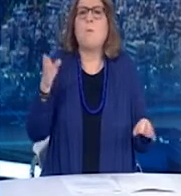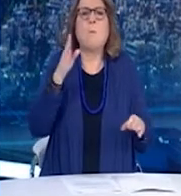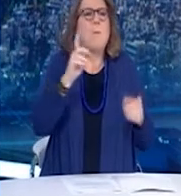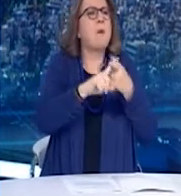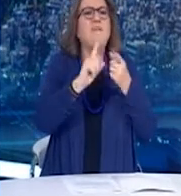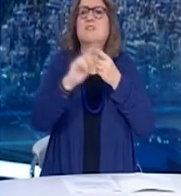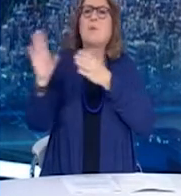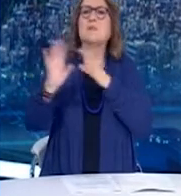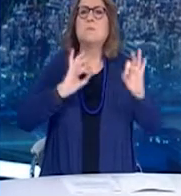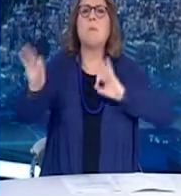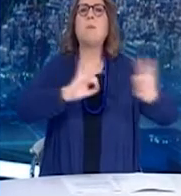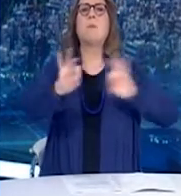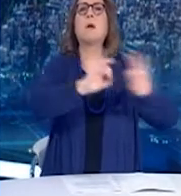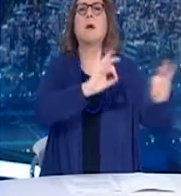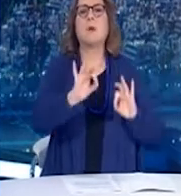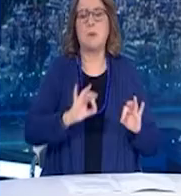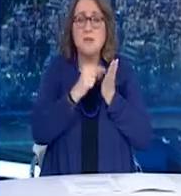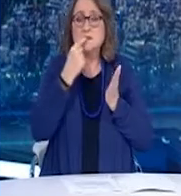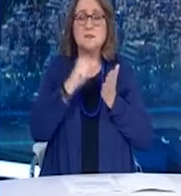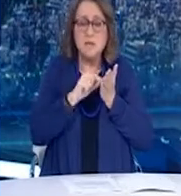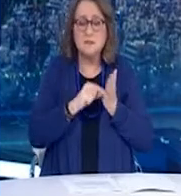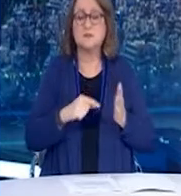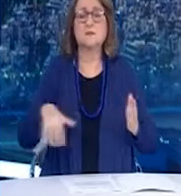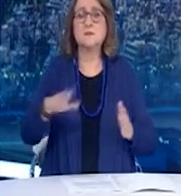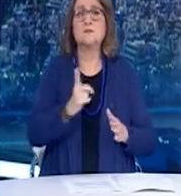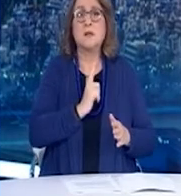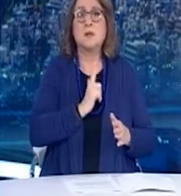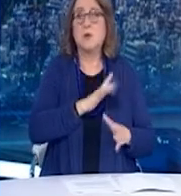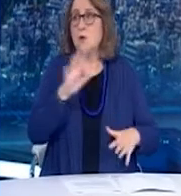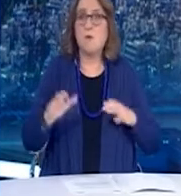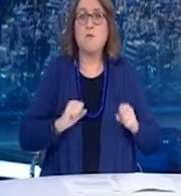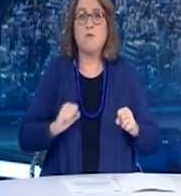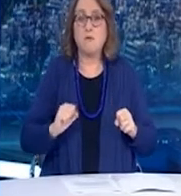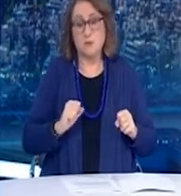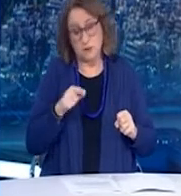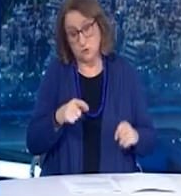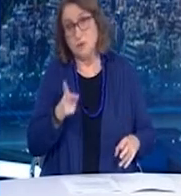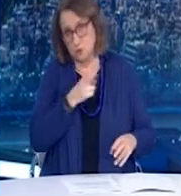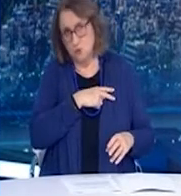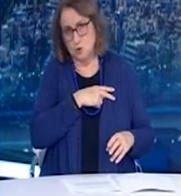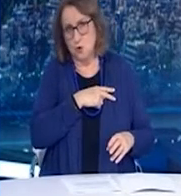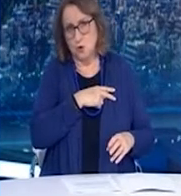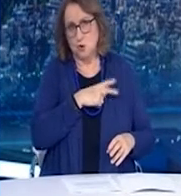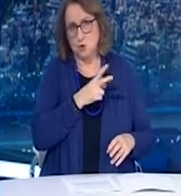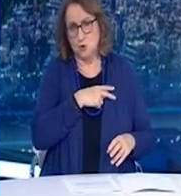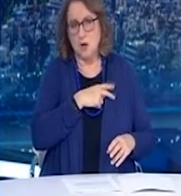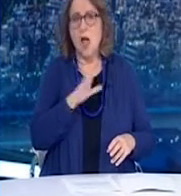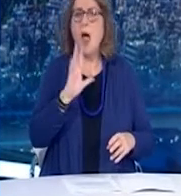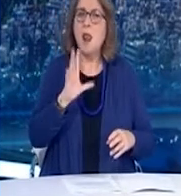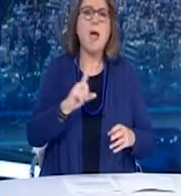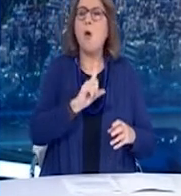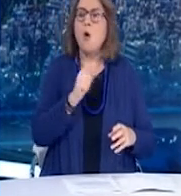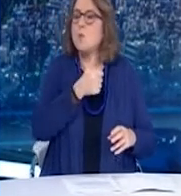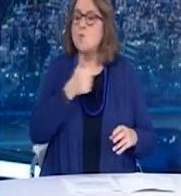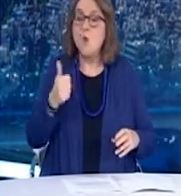κύριο λόγο στις επιβαρημένες επιδημιολογικά περιοχές. Δεν πρέπει όμως να κοιτάμε μόνο τον ημερήσιο αριθμό των κρουσμάτων